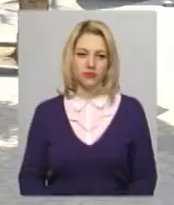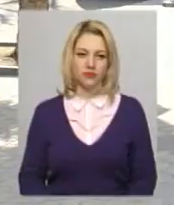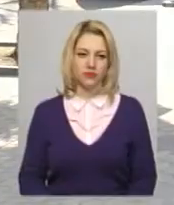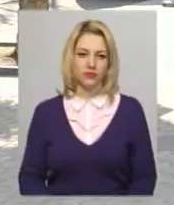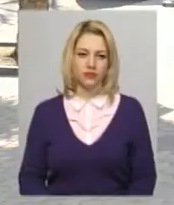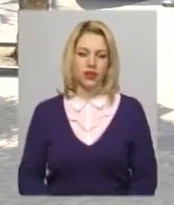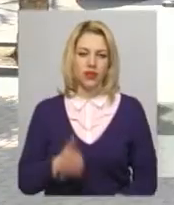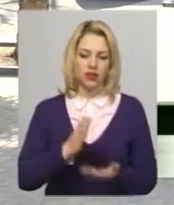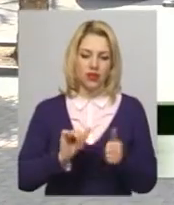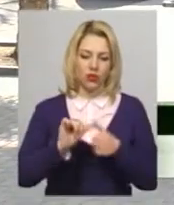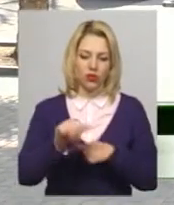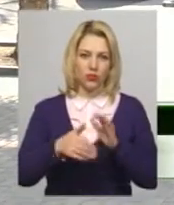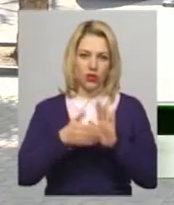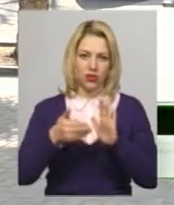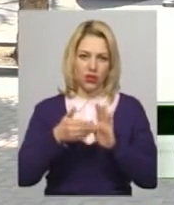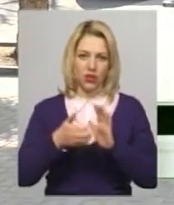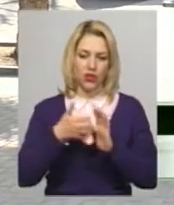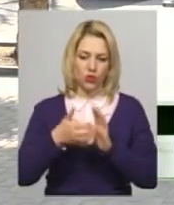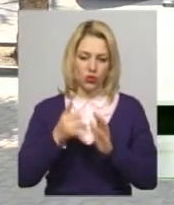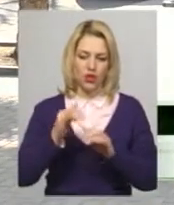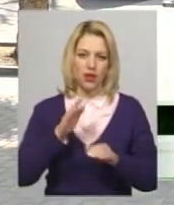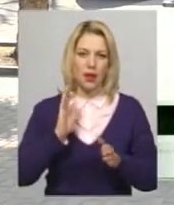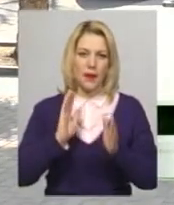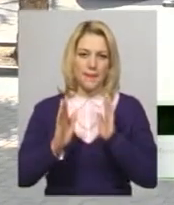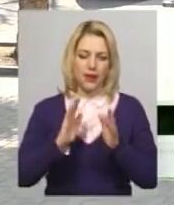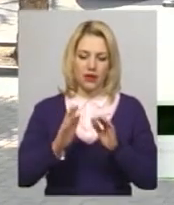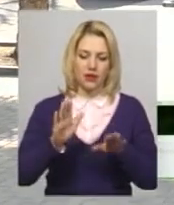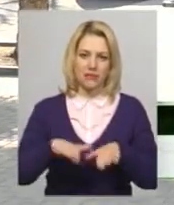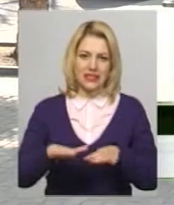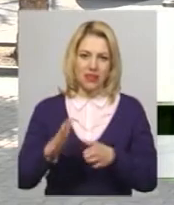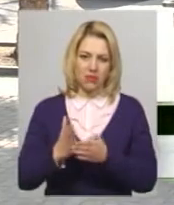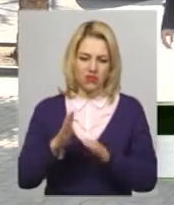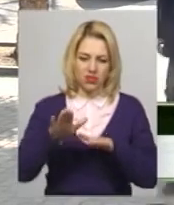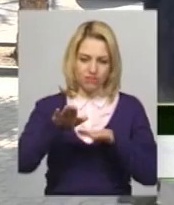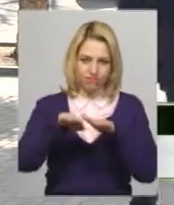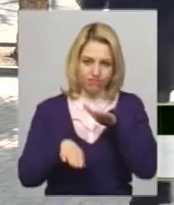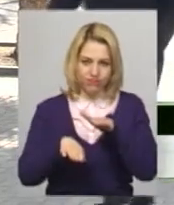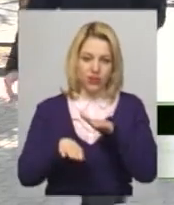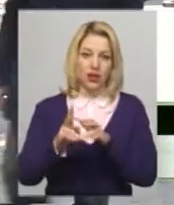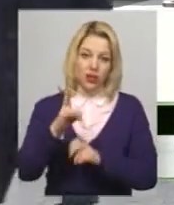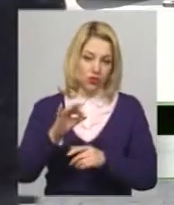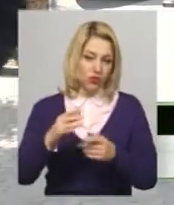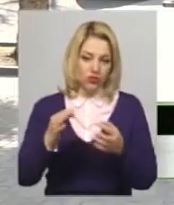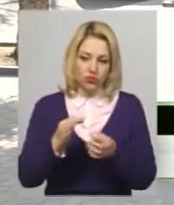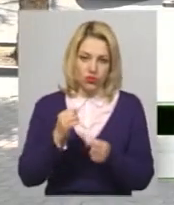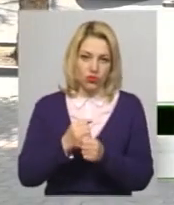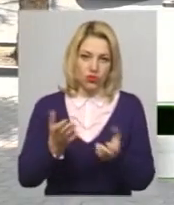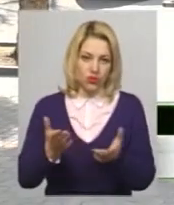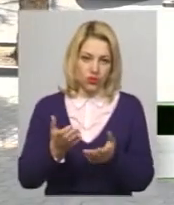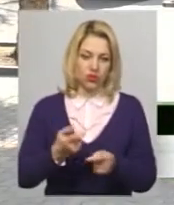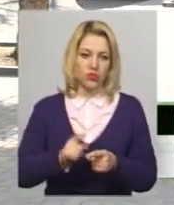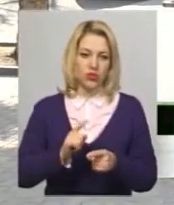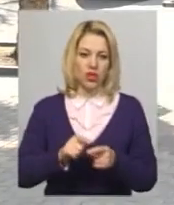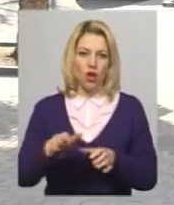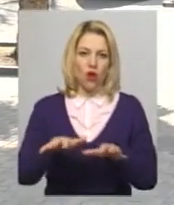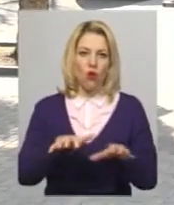Є окремі недоліки в парку, місцями вона просіла, але з цим вже нічого не зробиш. Коріння дерев,